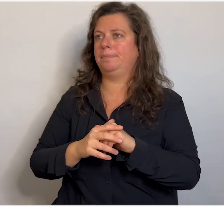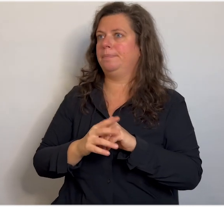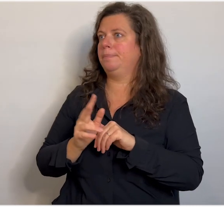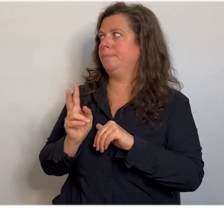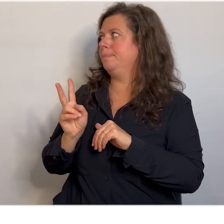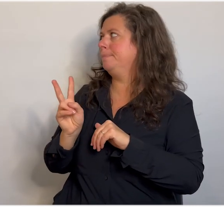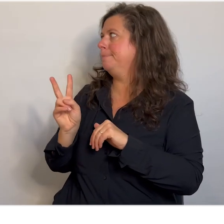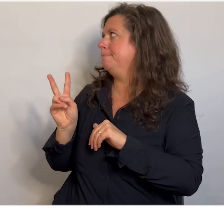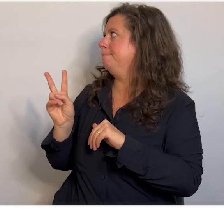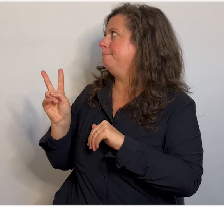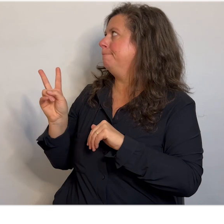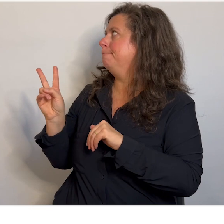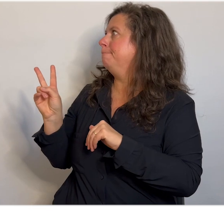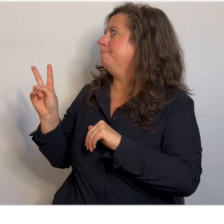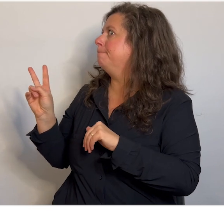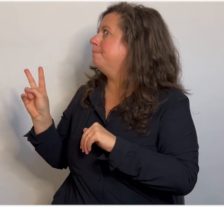Oké.